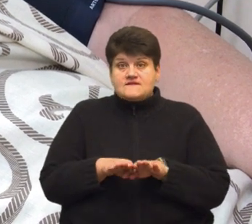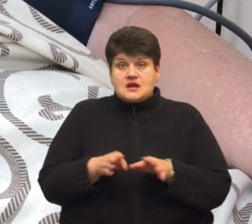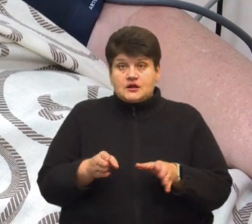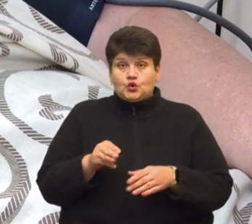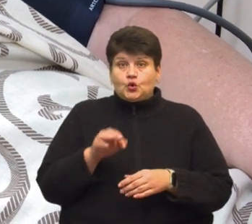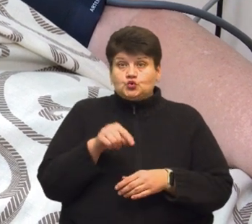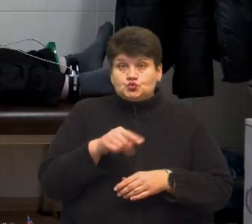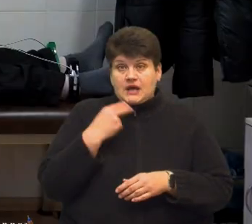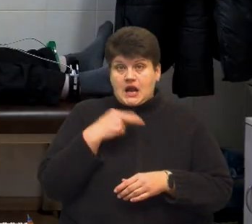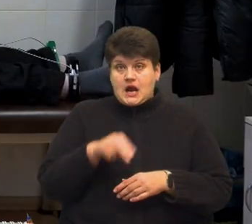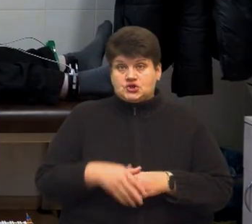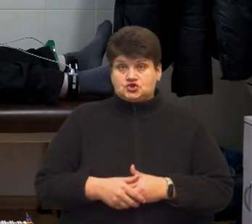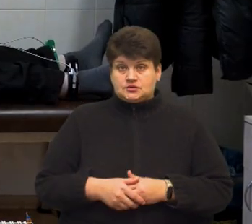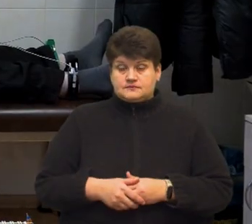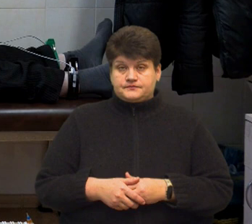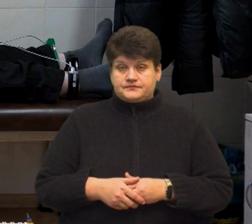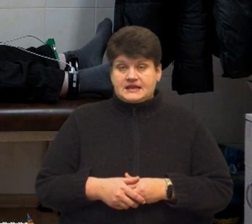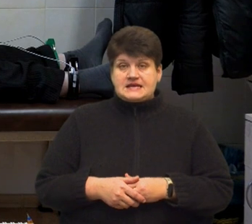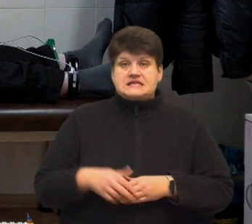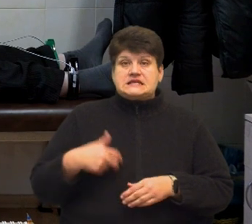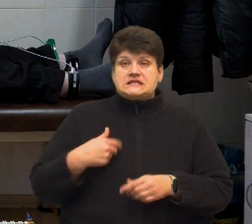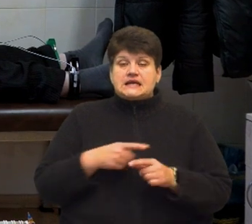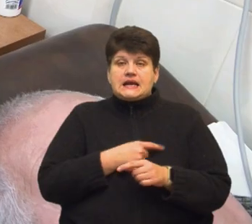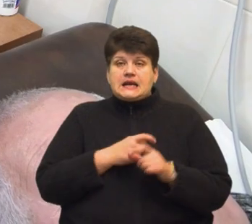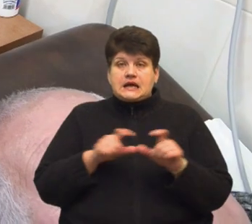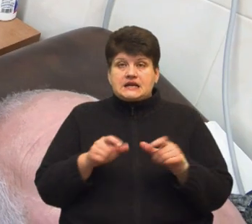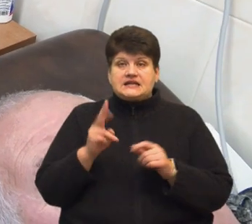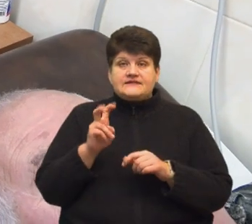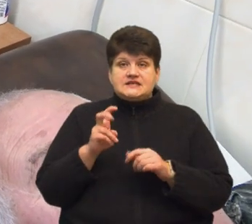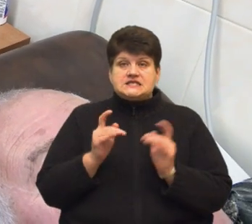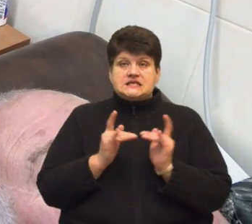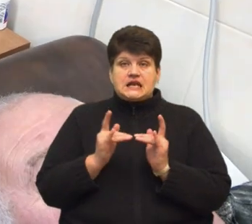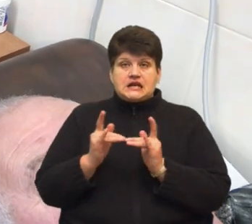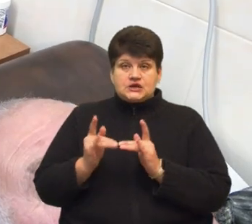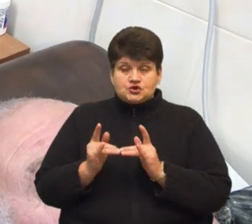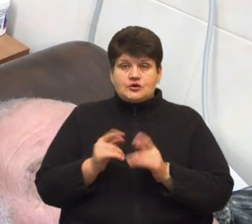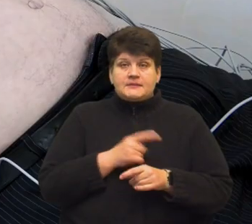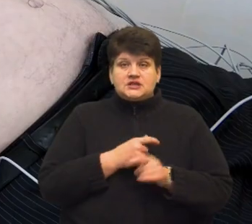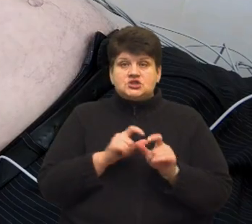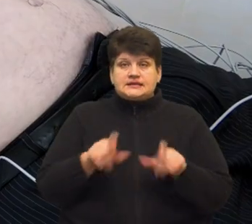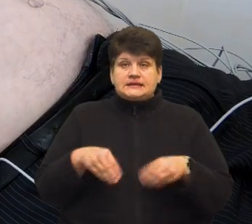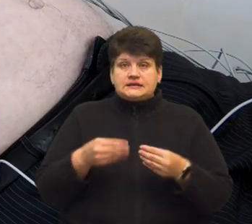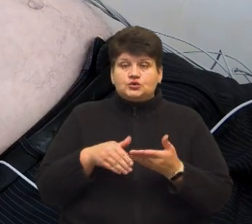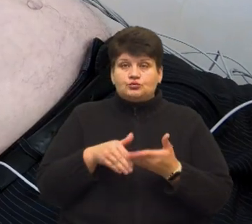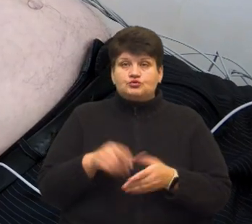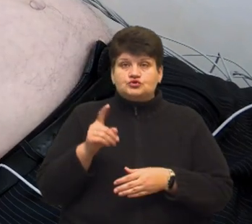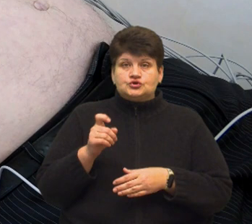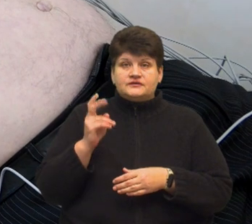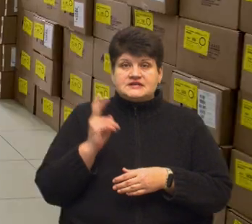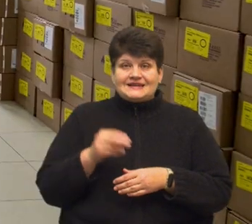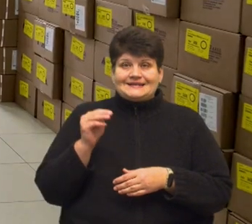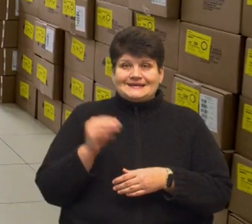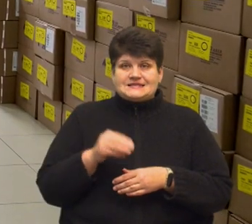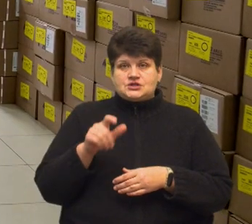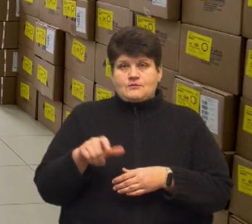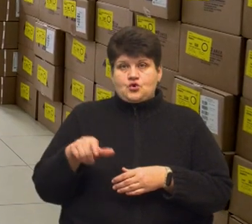тут краще. У Заліщицькій лікарні 200 ліжок, каже Василь Оскорі. Медзаклад надає допомогу понад 120 тисячам людей.